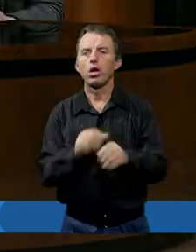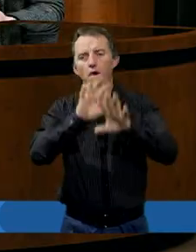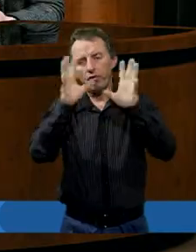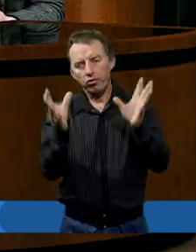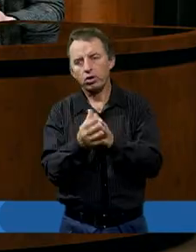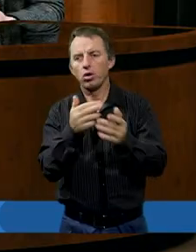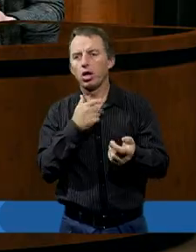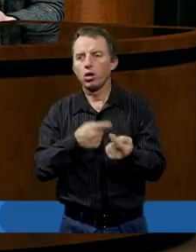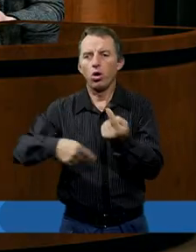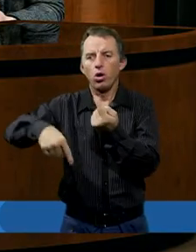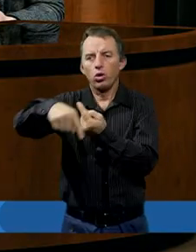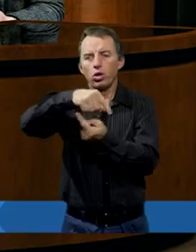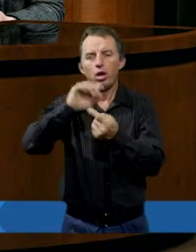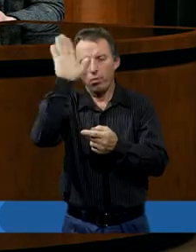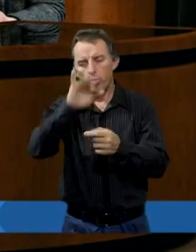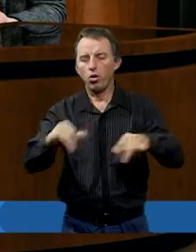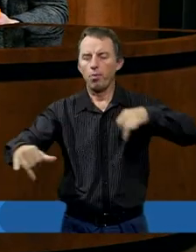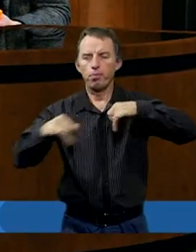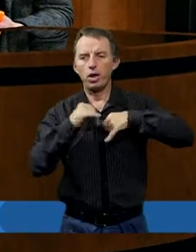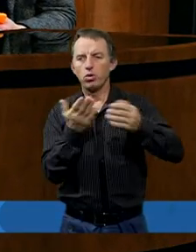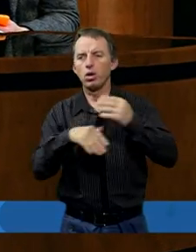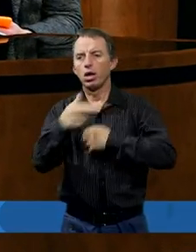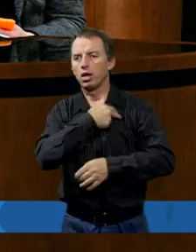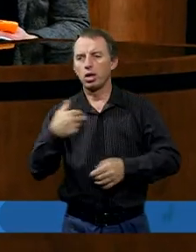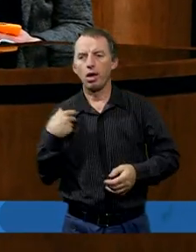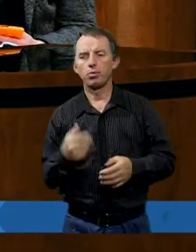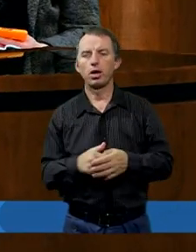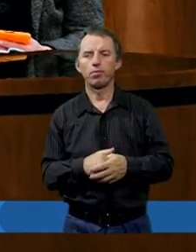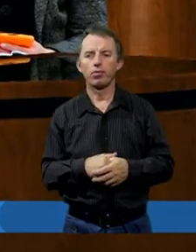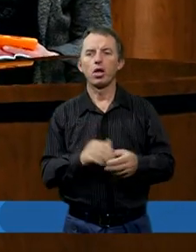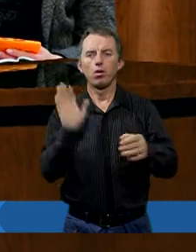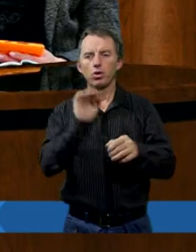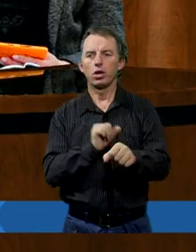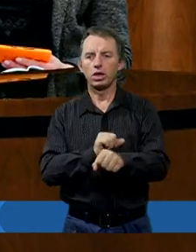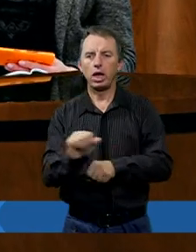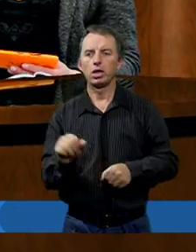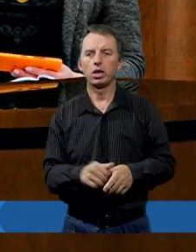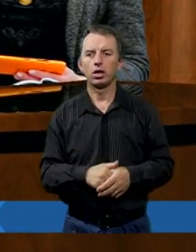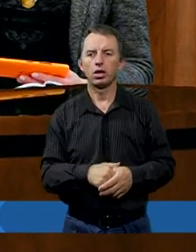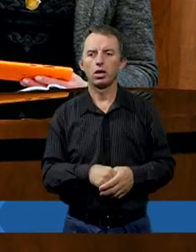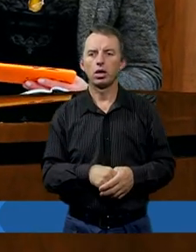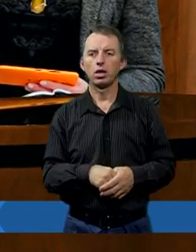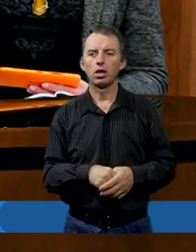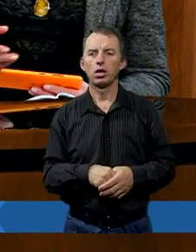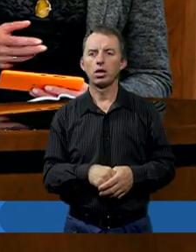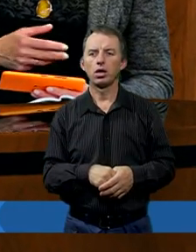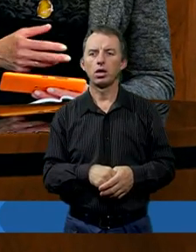wszystko ma swój cel, a przede wszystkim, że Bóg panuje nad tym. To też jest jest dużym